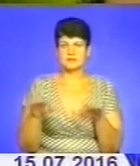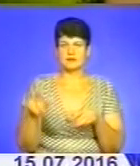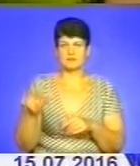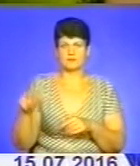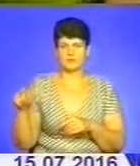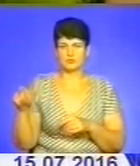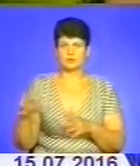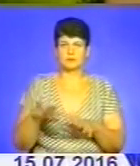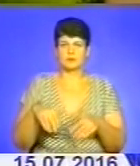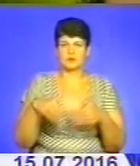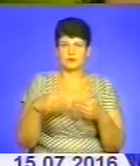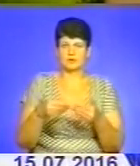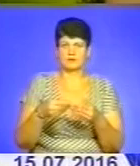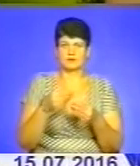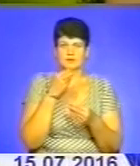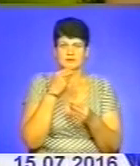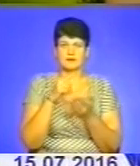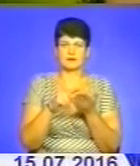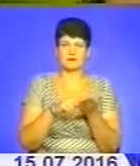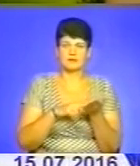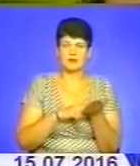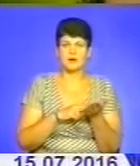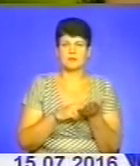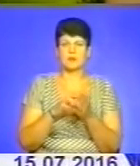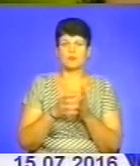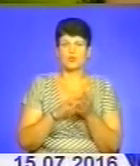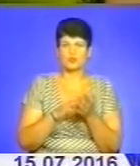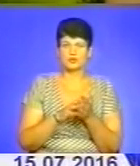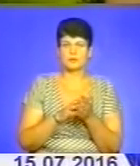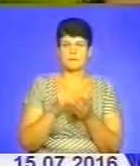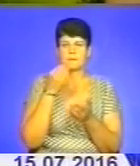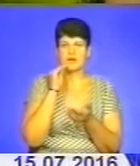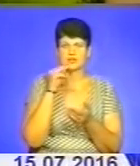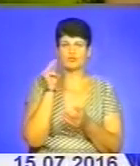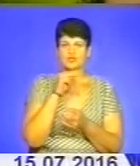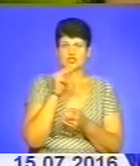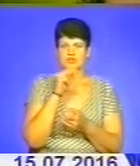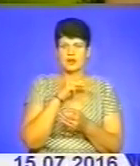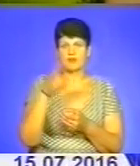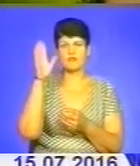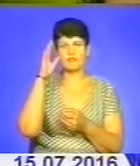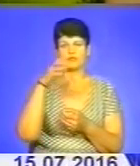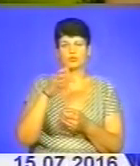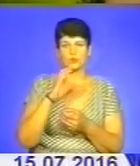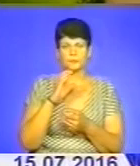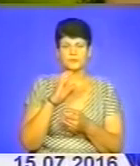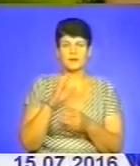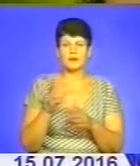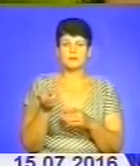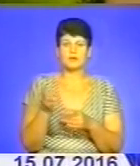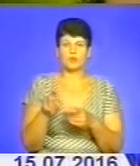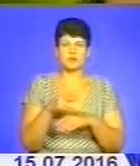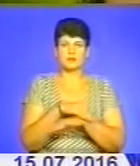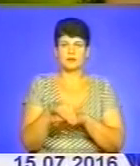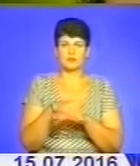пригощають, подорожуючи канапками, булочками, печивом, чаєм, водою. Виходять на вулиці,